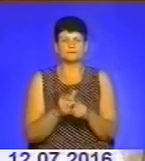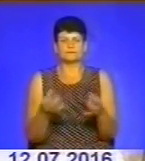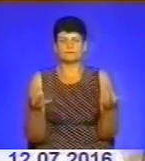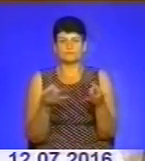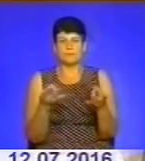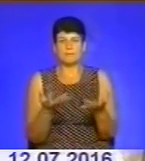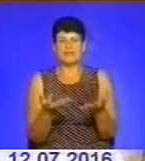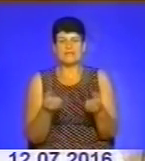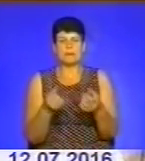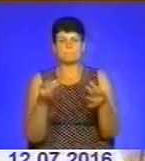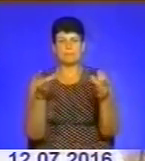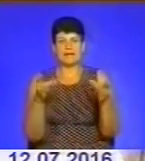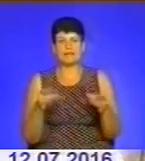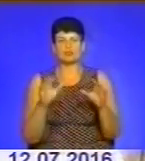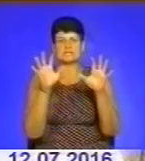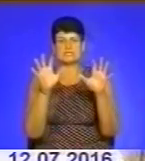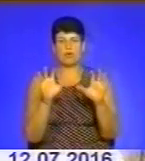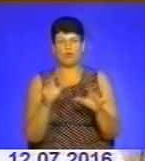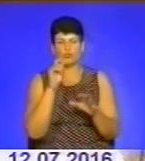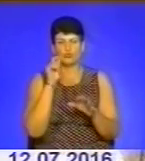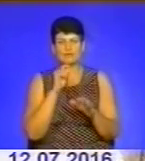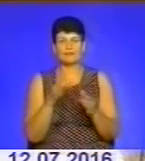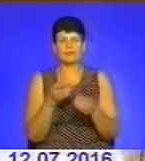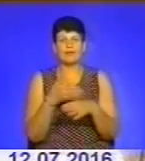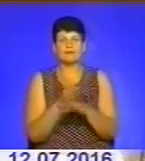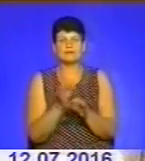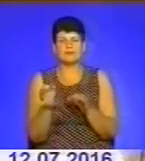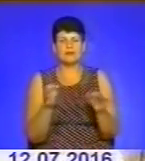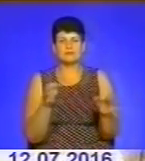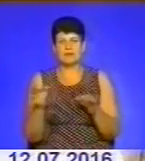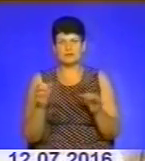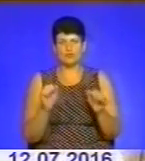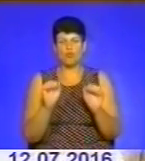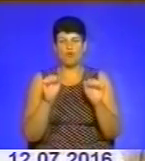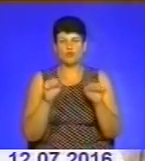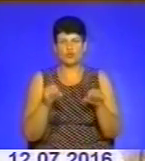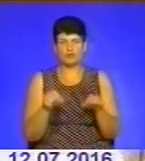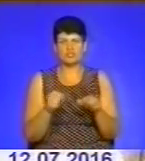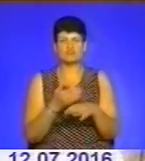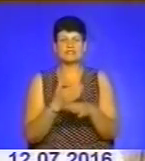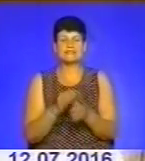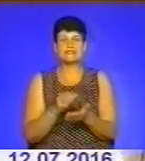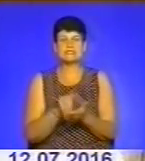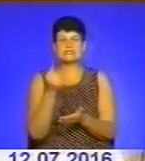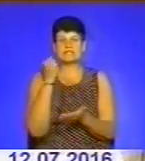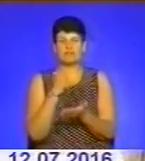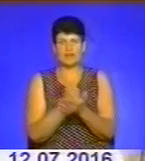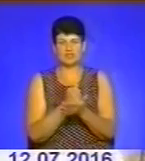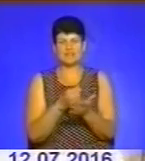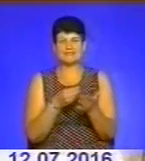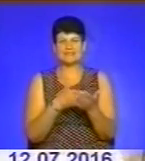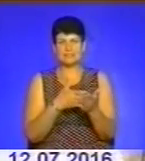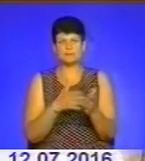пакету законів України щодо децентралізації повноважень в частині затвердження цін і тарифів на теплу, енергію,